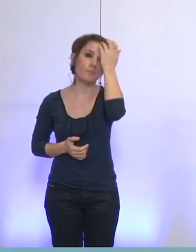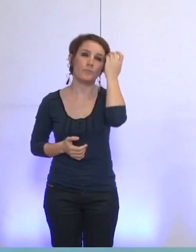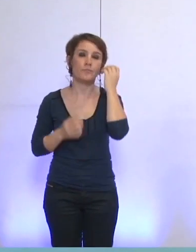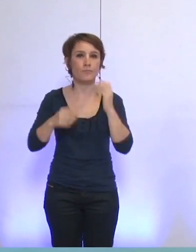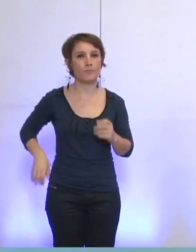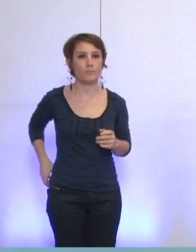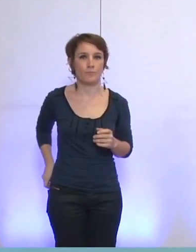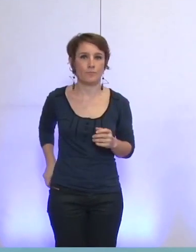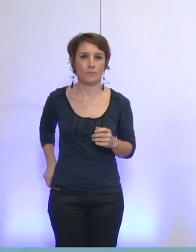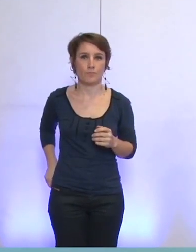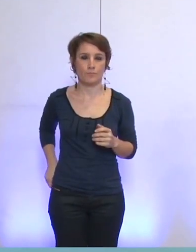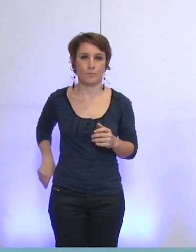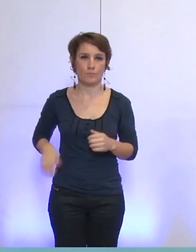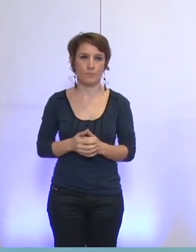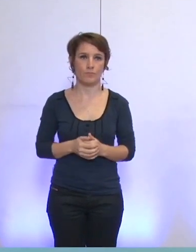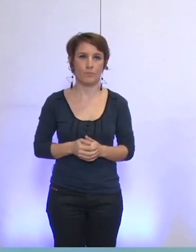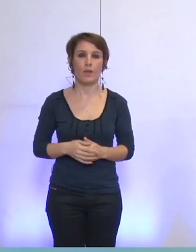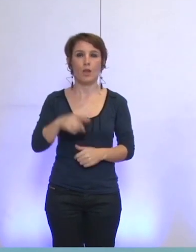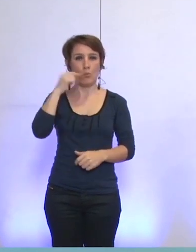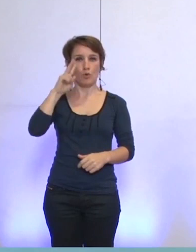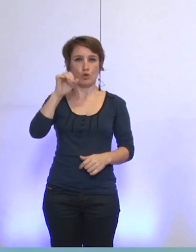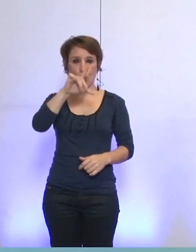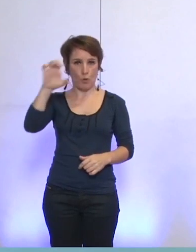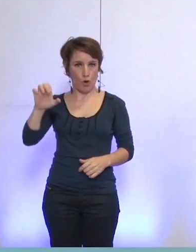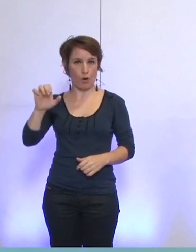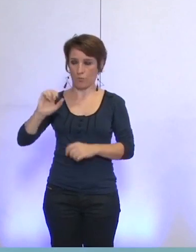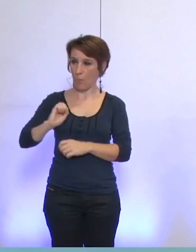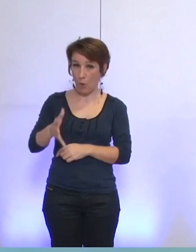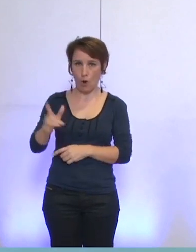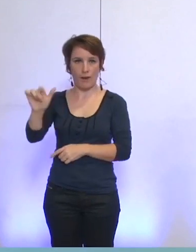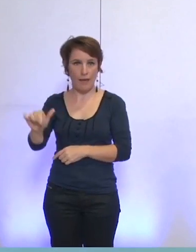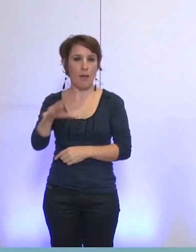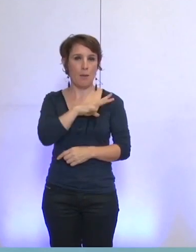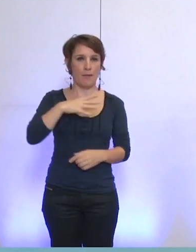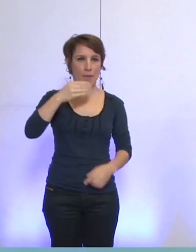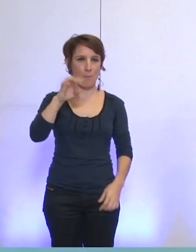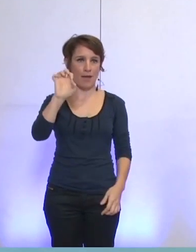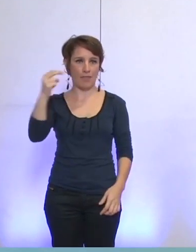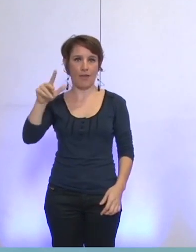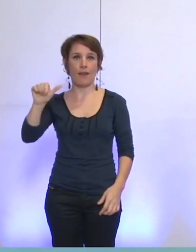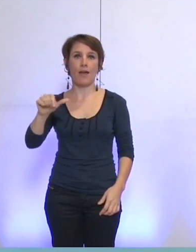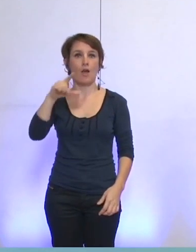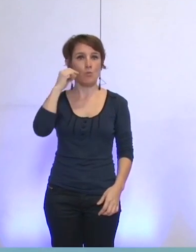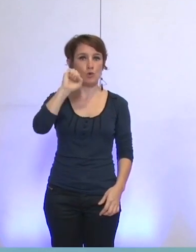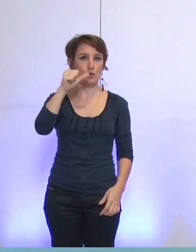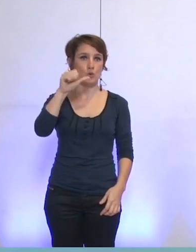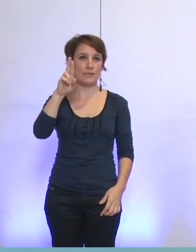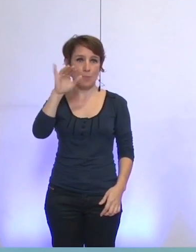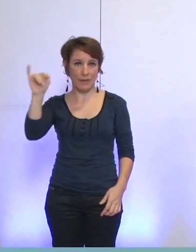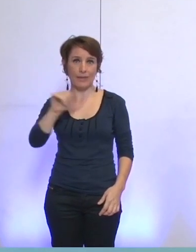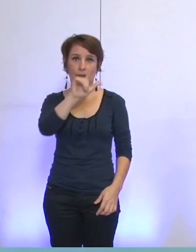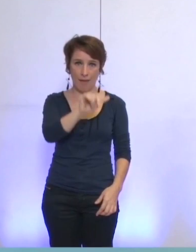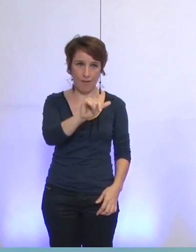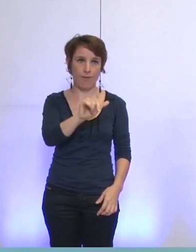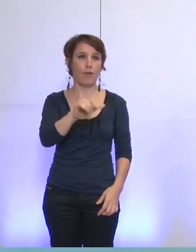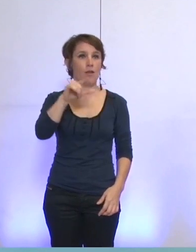Éric Piolle est là, Elisa Martin est là, Hakim Savry est là, Kéra Cap-de-Pont,